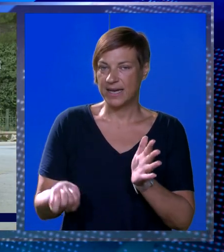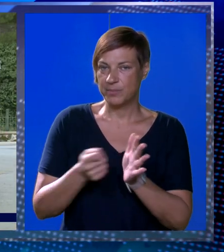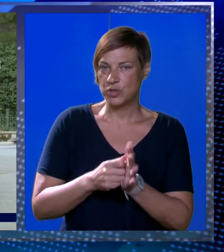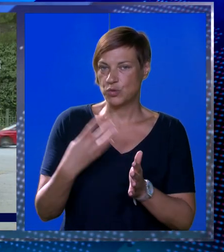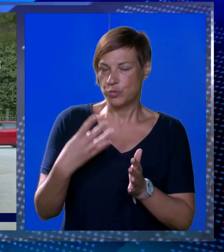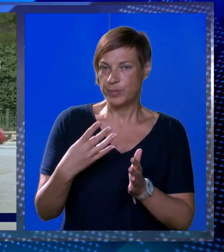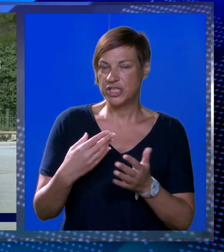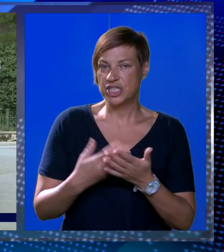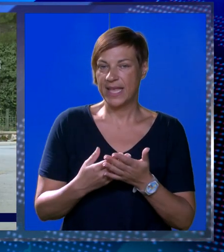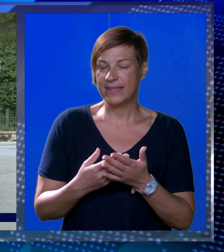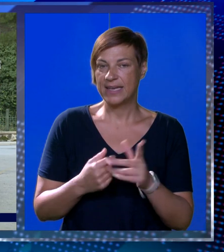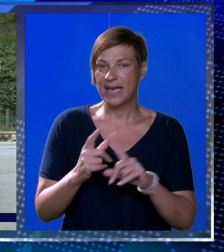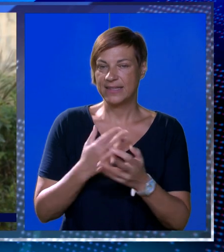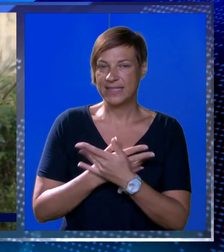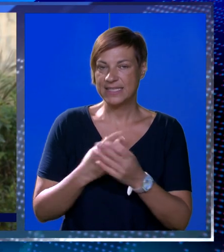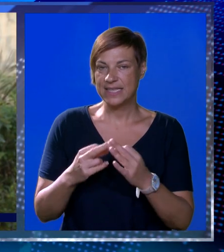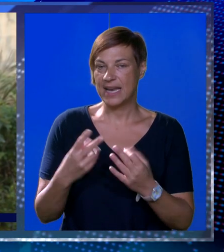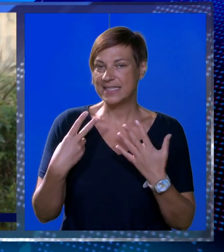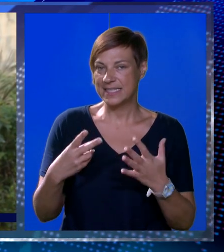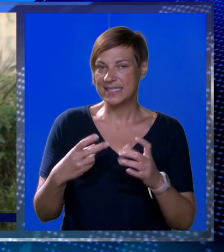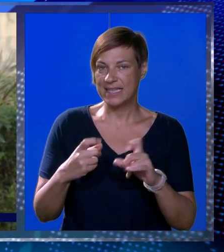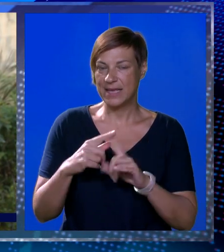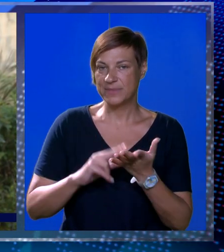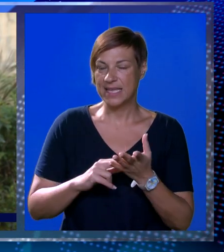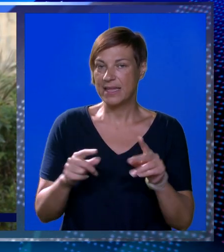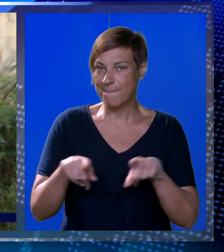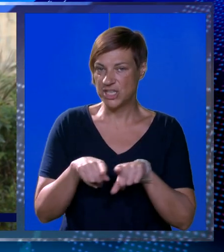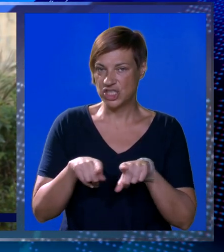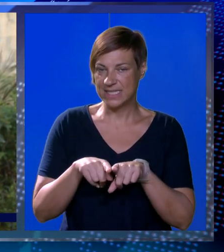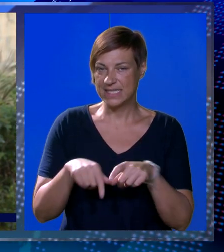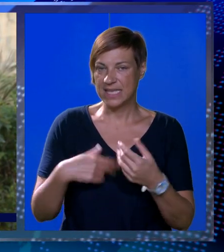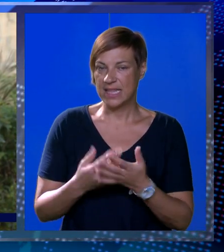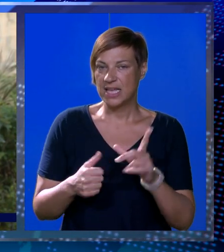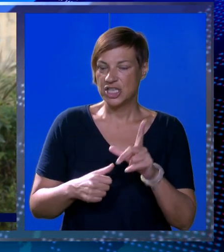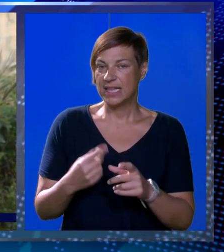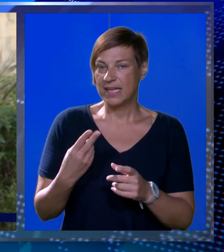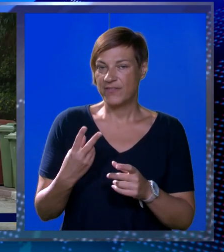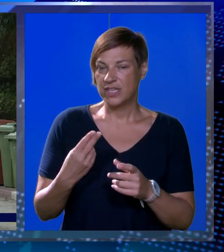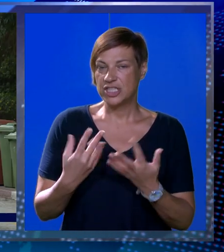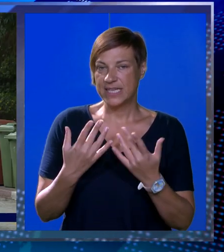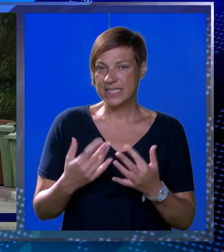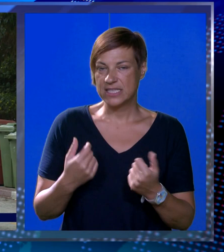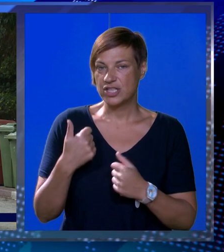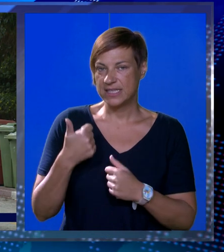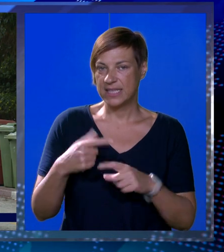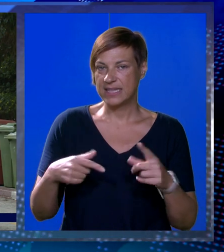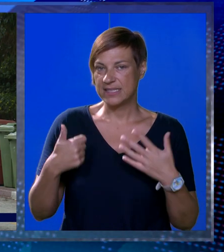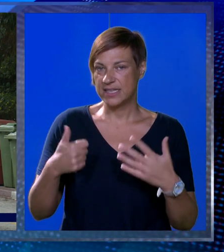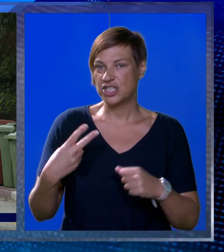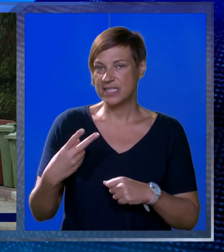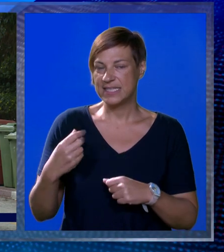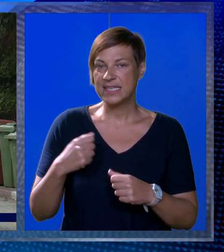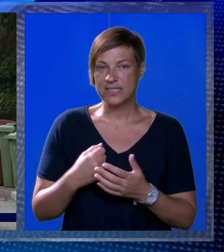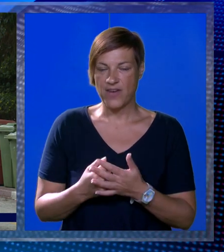poskupiti za četiri a dizara za sedam euro centi pa će se tako cijene izjednačiti a litra obje vrste goriva iznosit će euro i